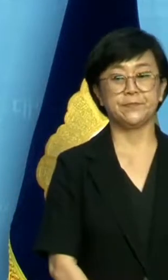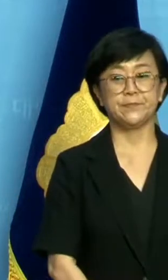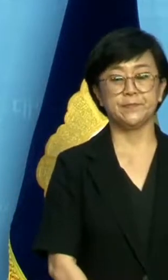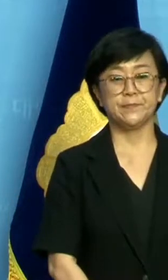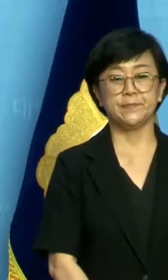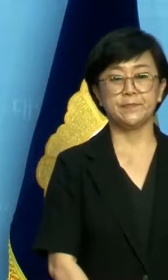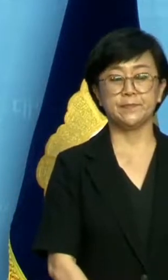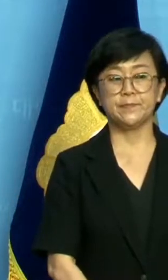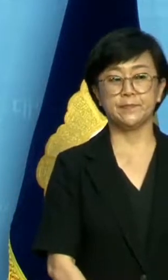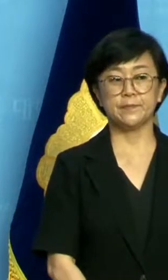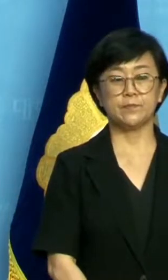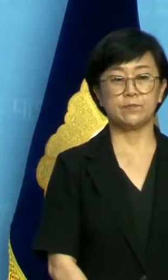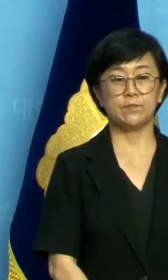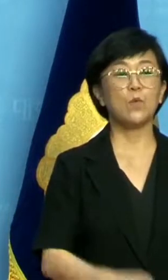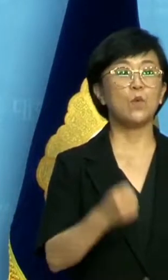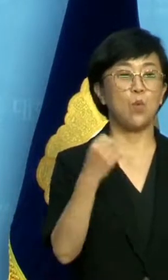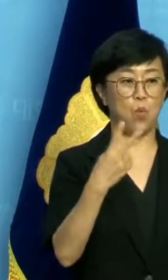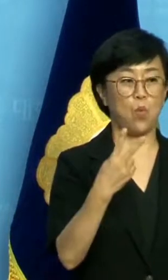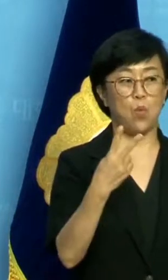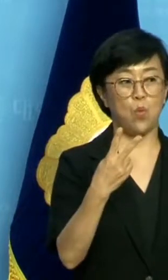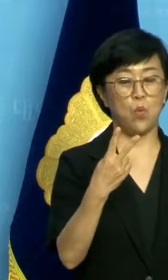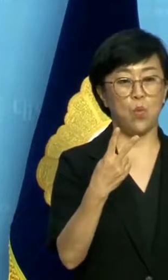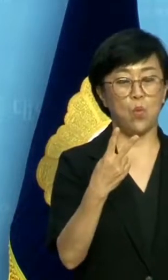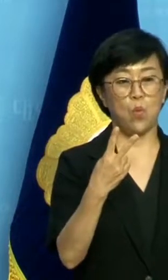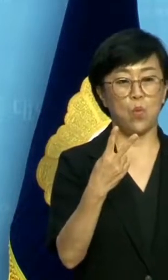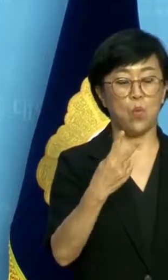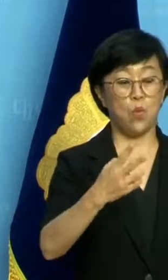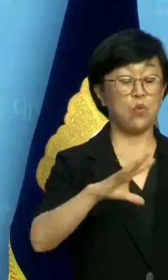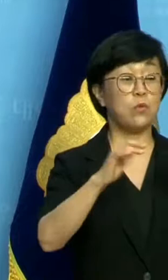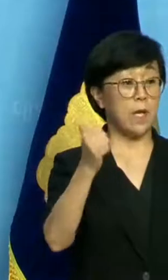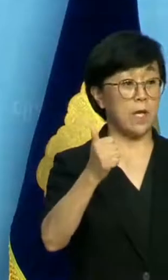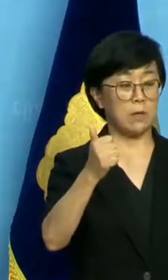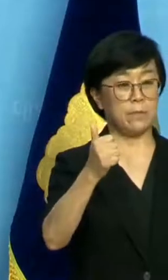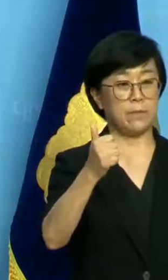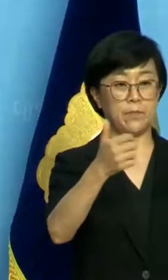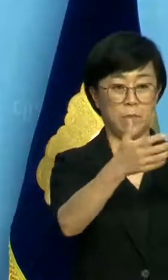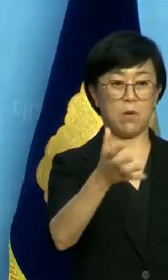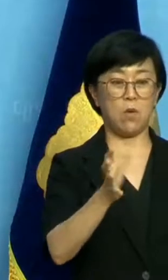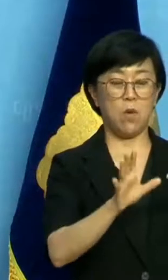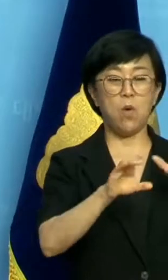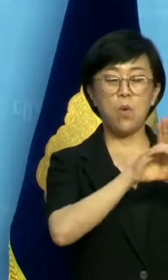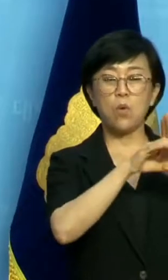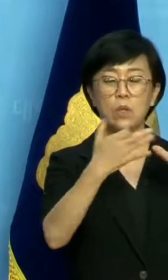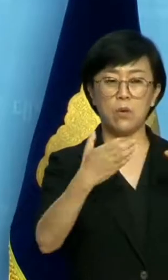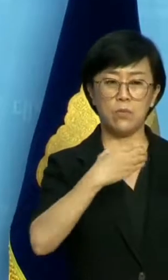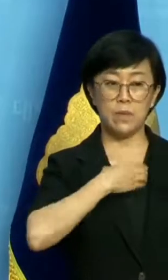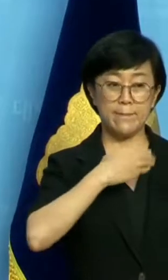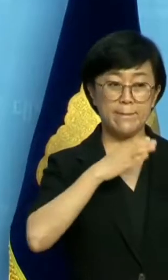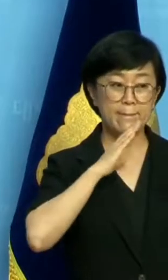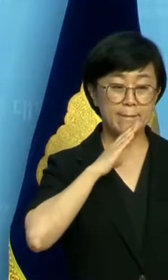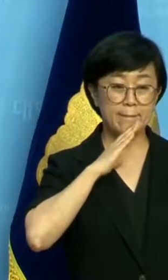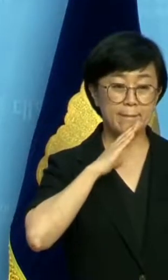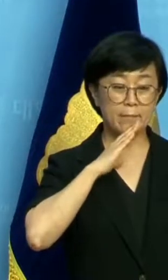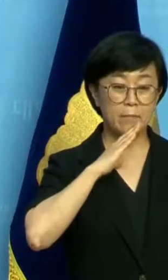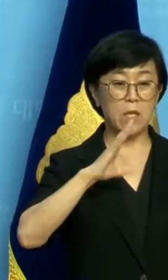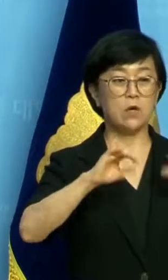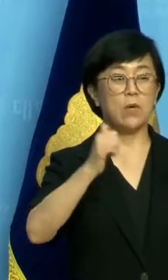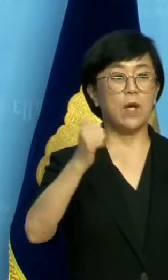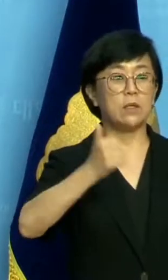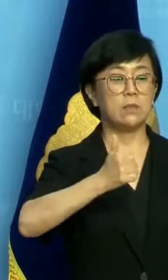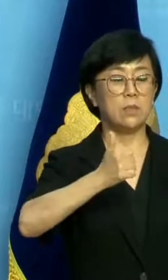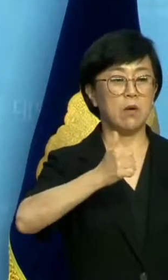또한 국회는 코로나 위기 속에서도 의원님들의